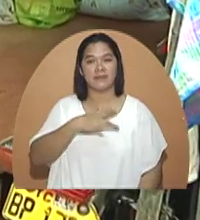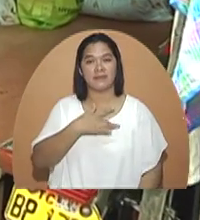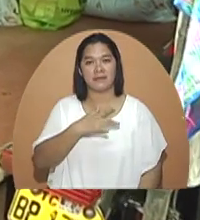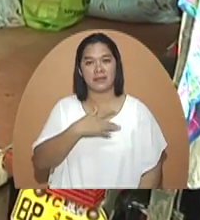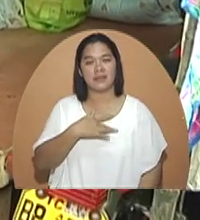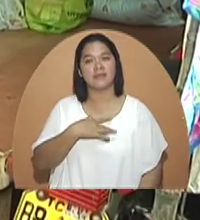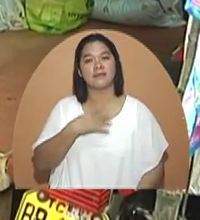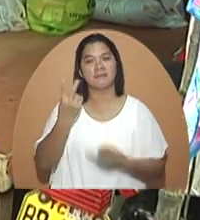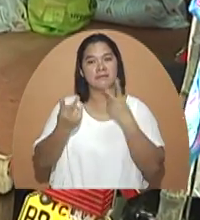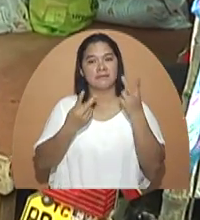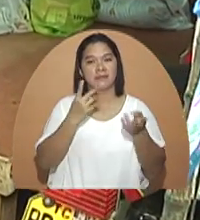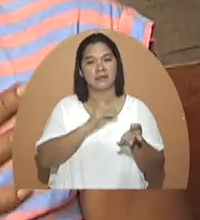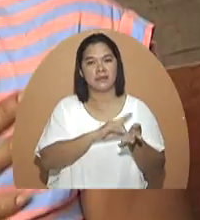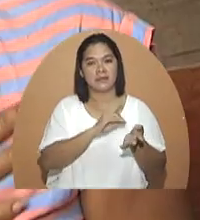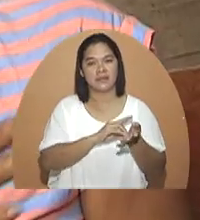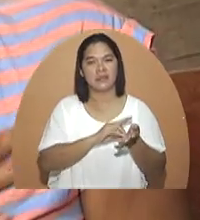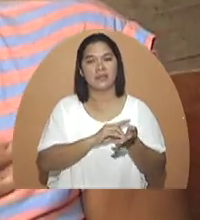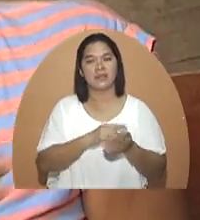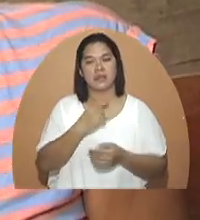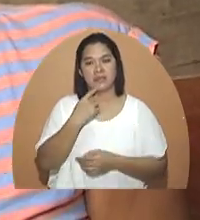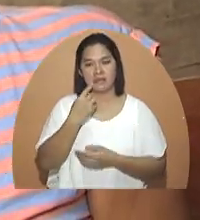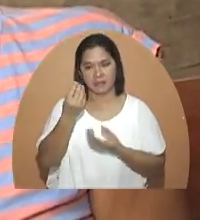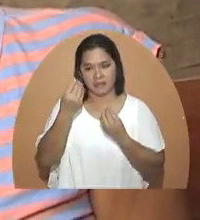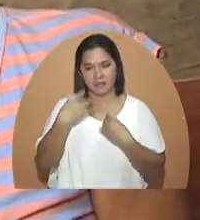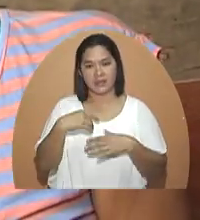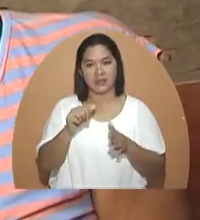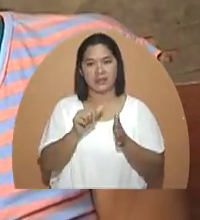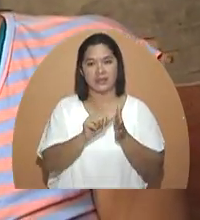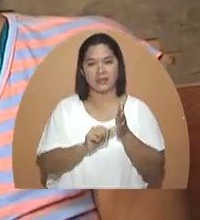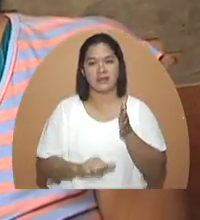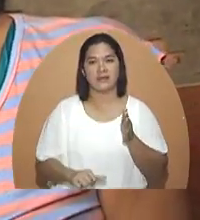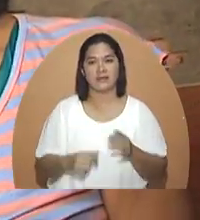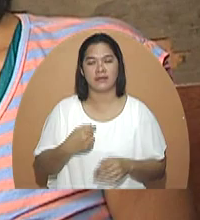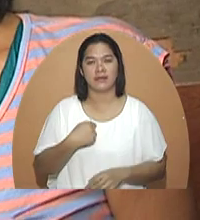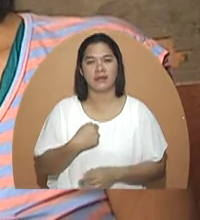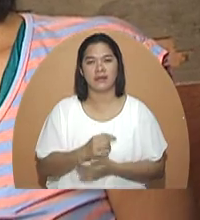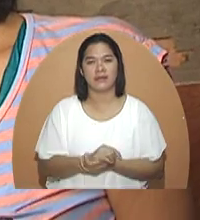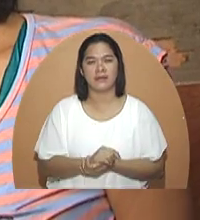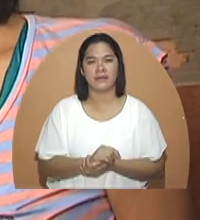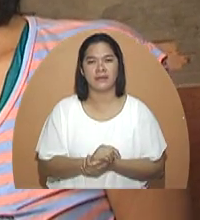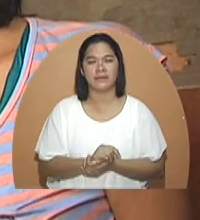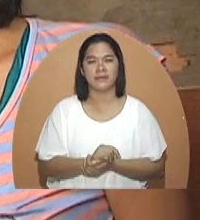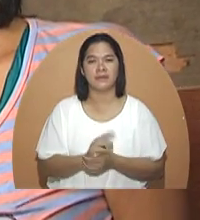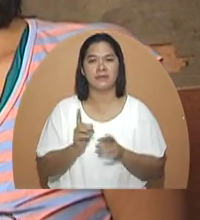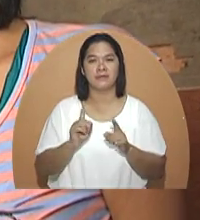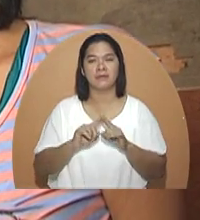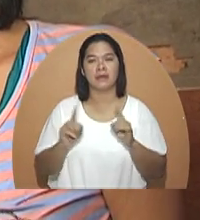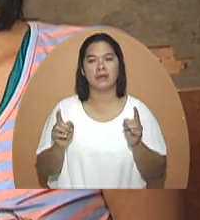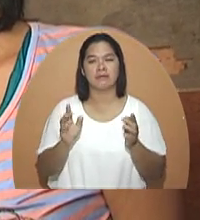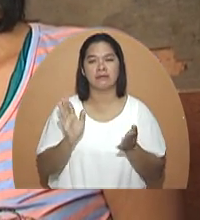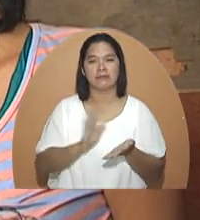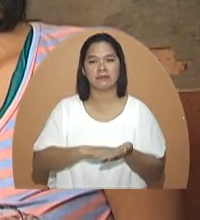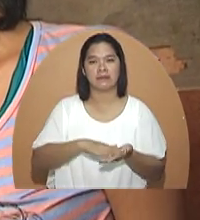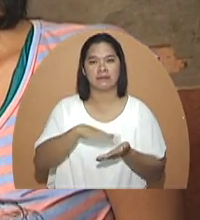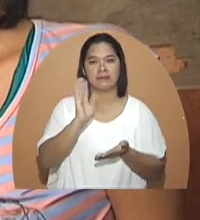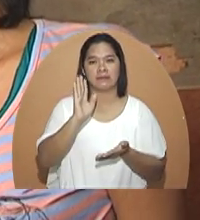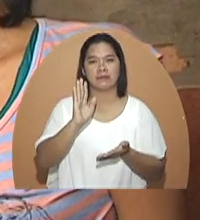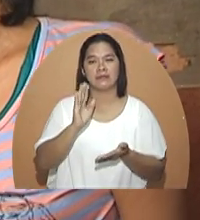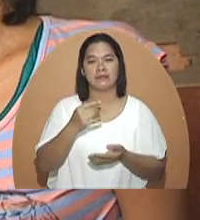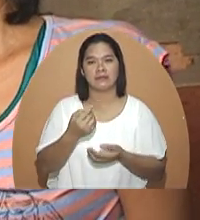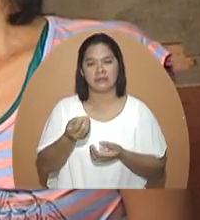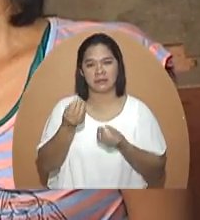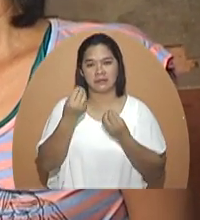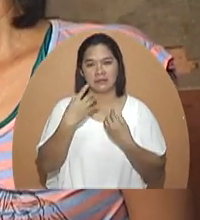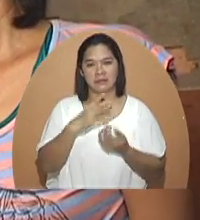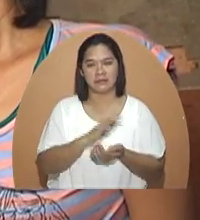nararamdaman kung nagpa-check up na ako, ma'am. Eh sabi po operado ma, operahan ako,'am, pero malaki naman masyado po